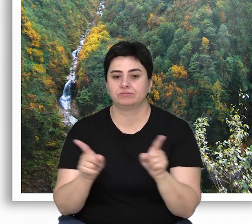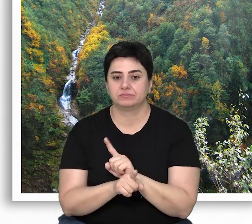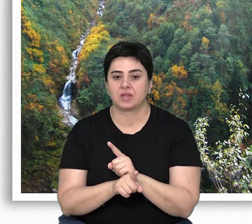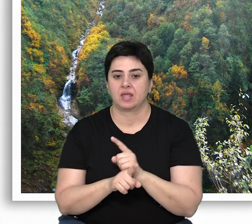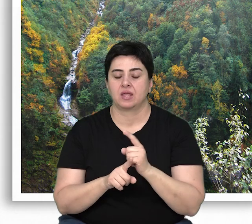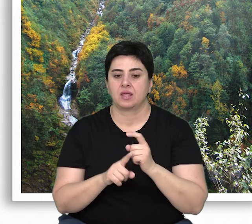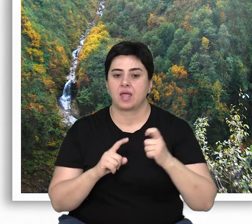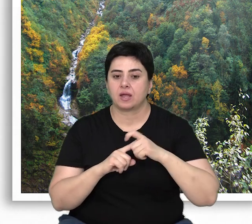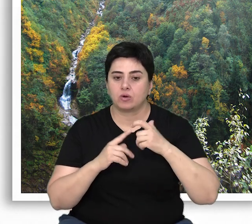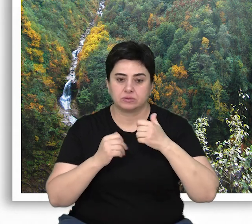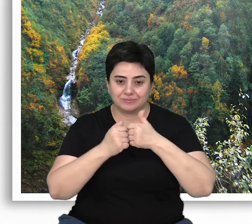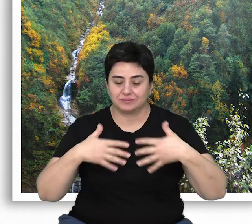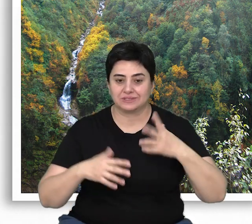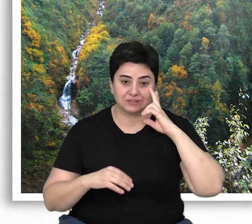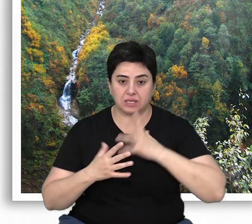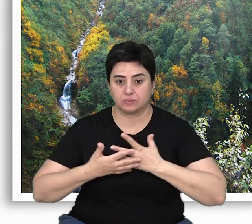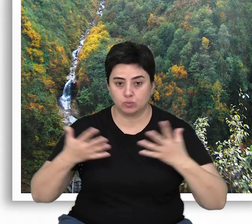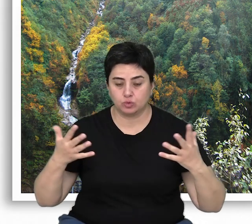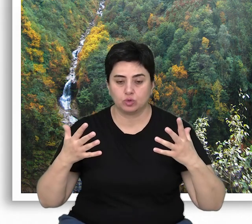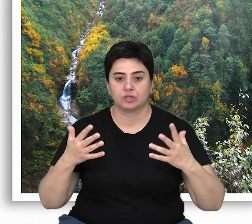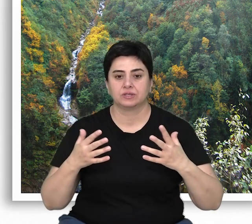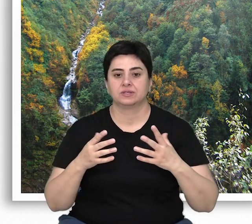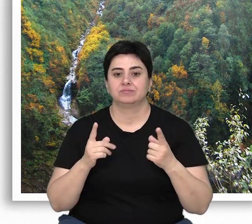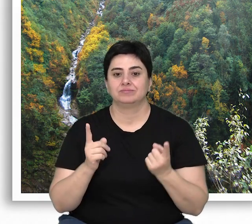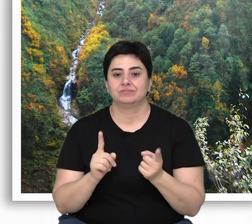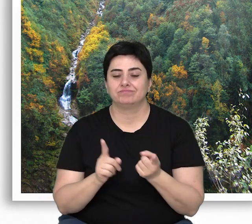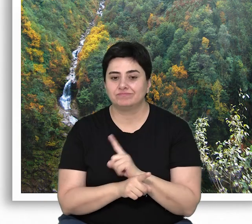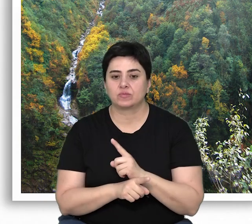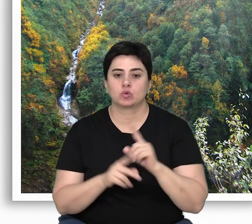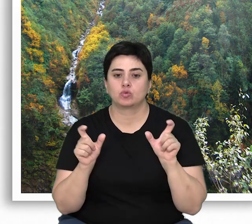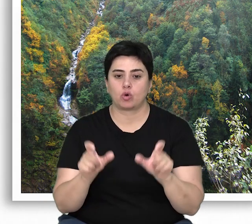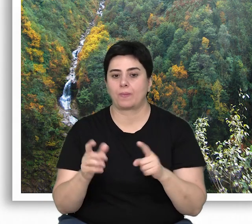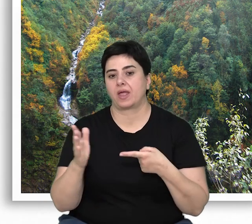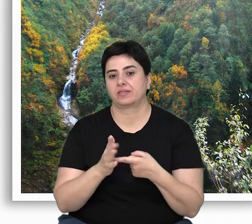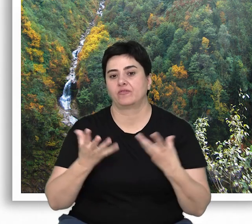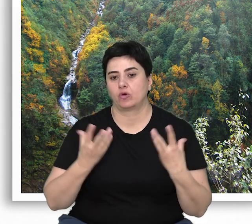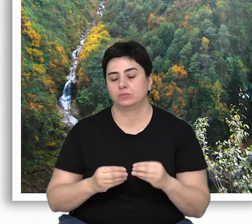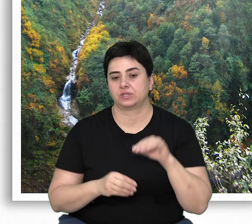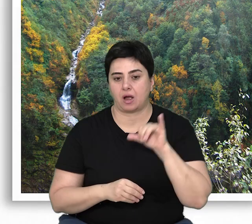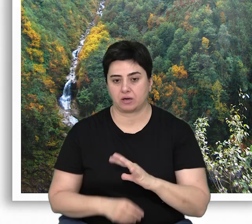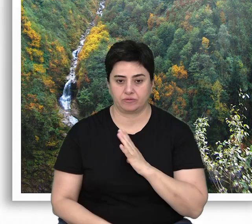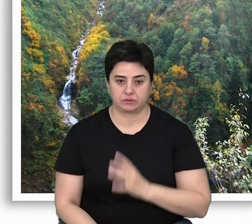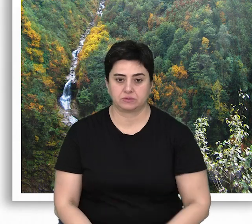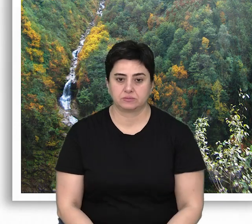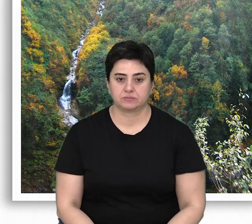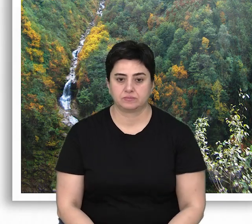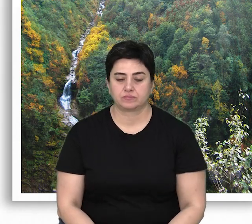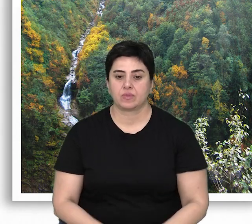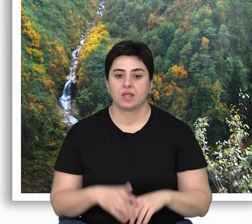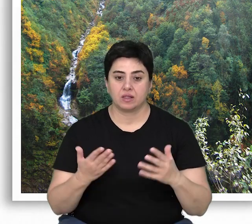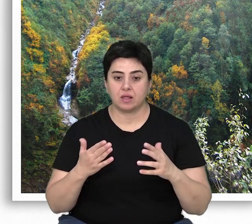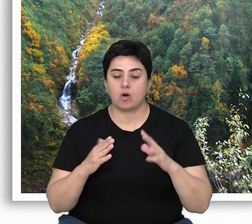türleriyle ekolojik süreçlerin zenginliği, like çeşitliliğiyle de bir koruma hedefi olmaya hak kazanmaktadır.